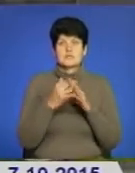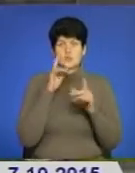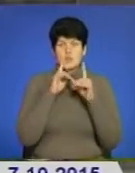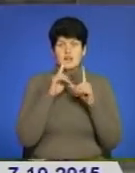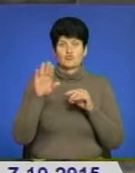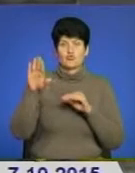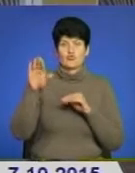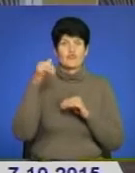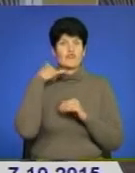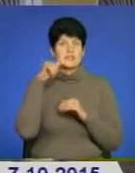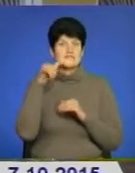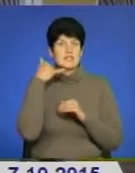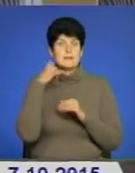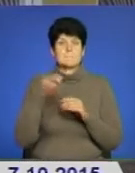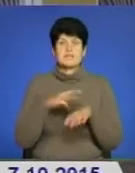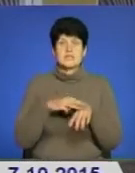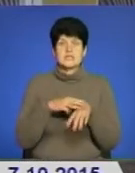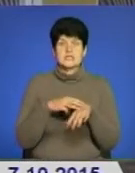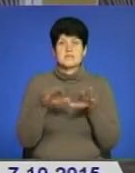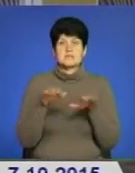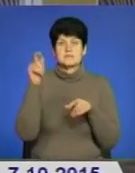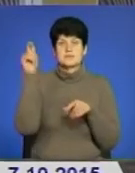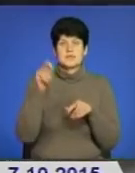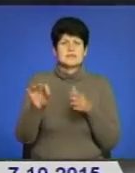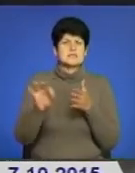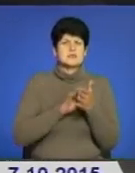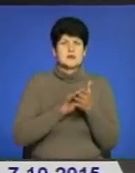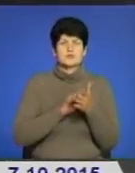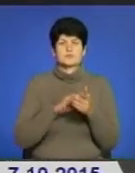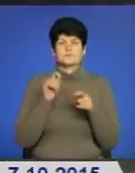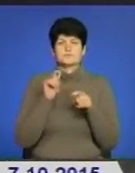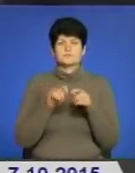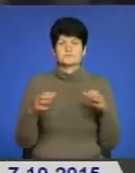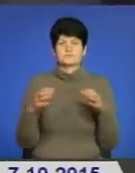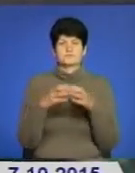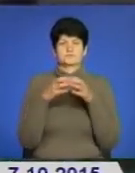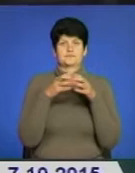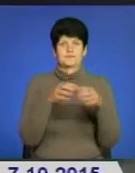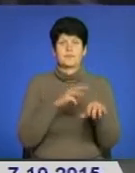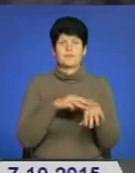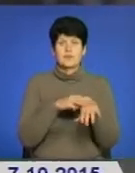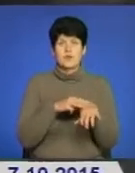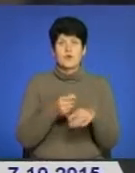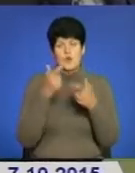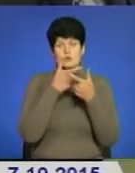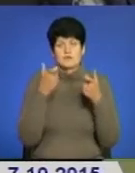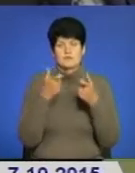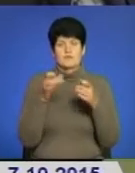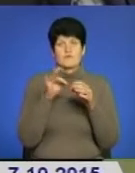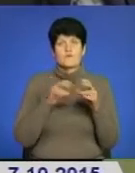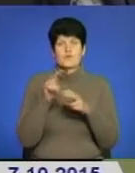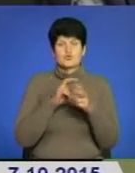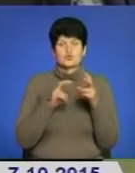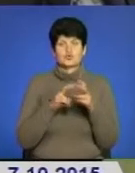визвали міліцію. На місце злочину одразу приїхала слідчо-оперативна група. Правоохоронці оголосили в розшук даний автомобіль